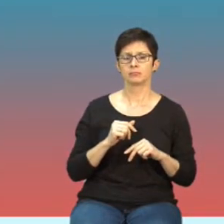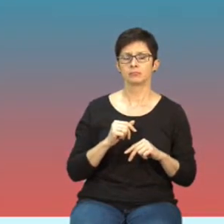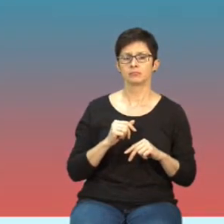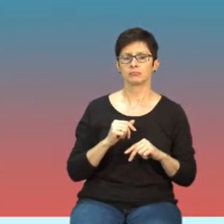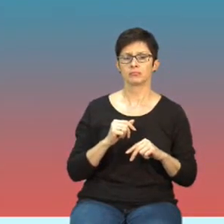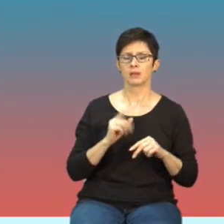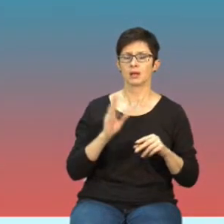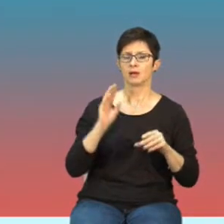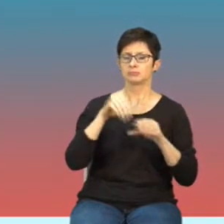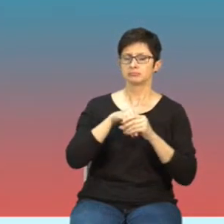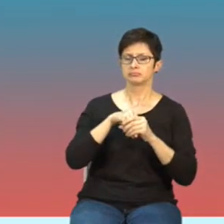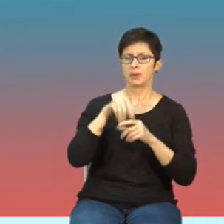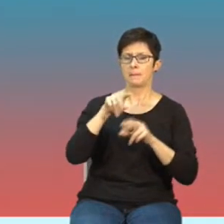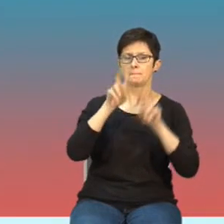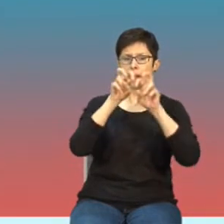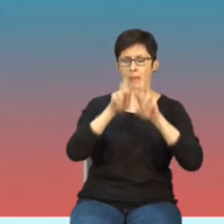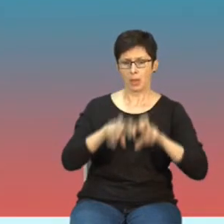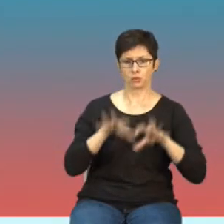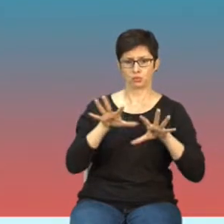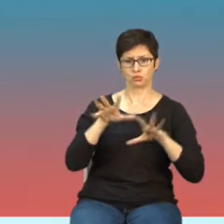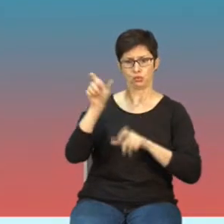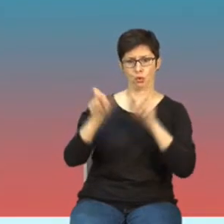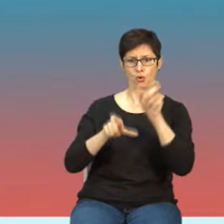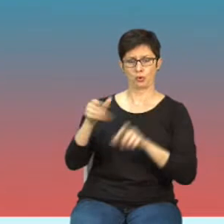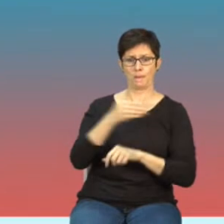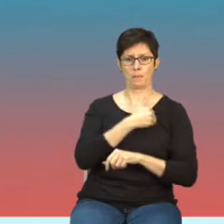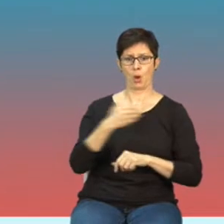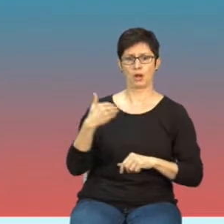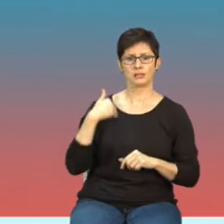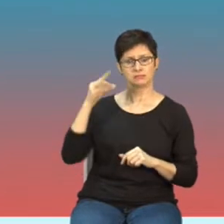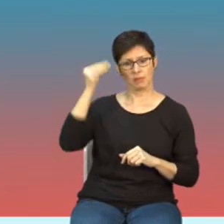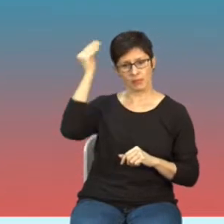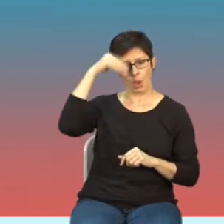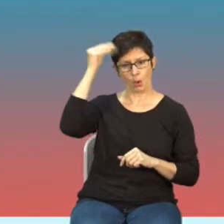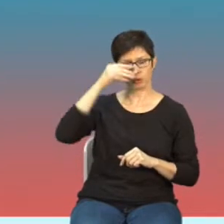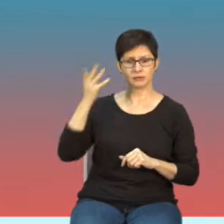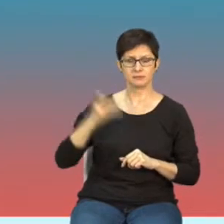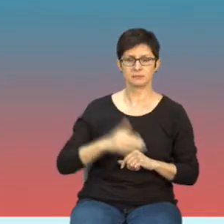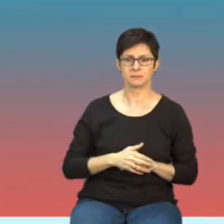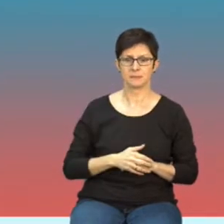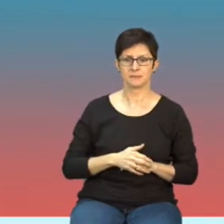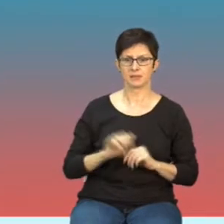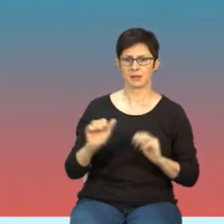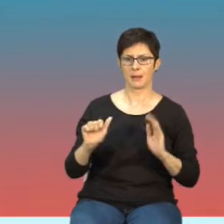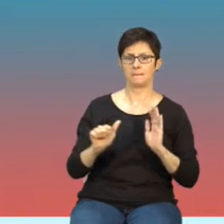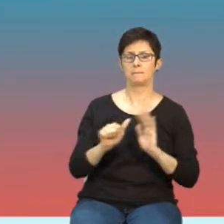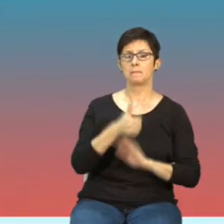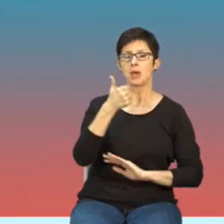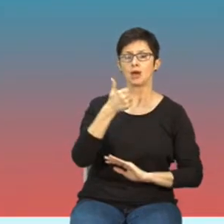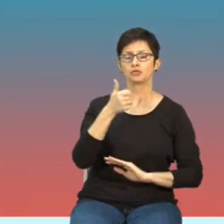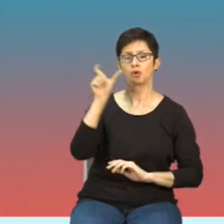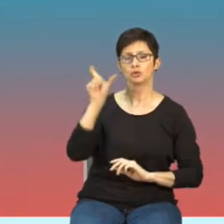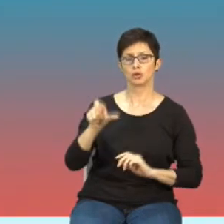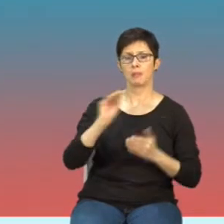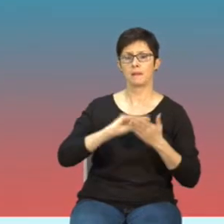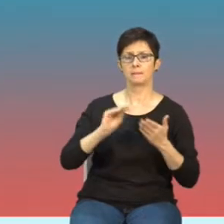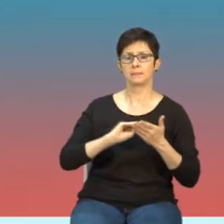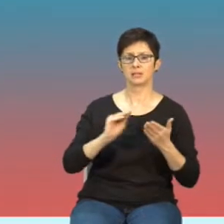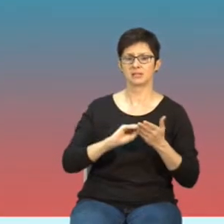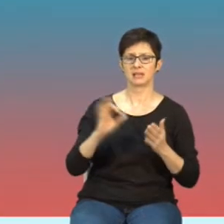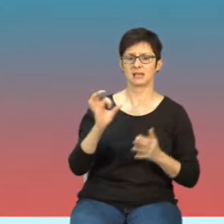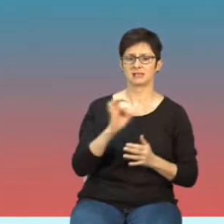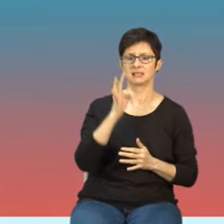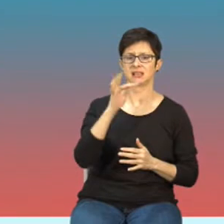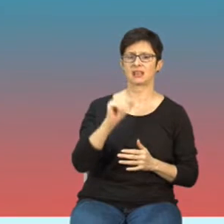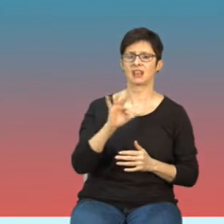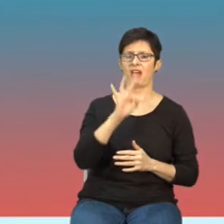w badaniach tej choroby włożyli polscy uczelni. No, pierwszy o niej pisał w ogóle Stefan Manczarski,